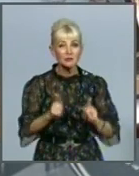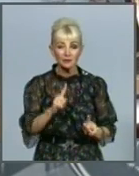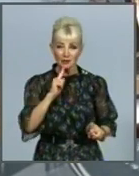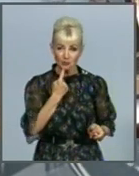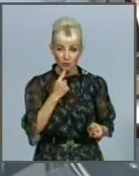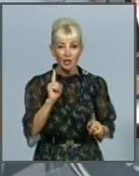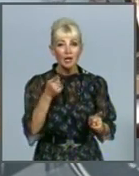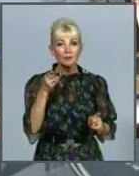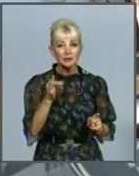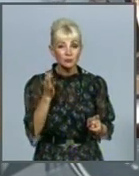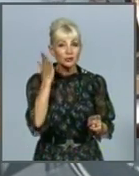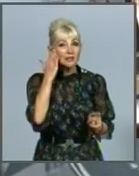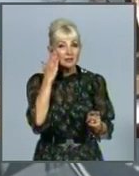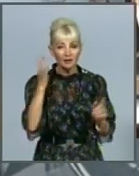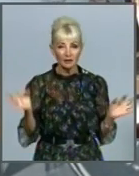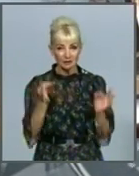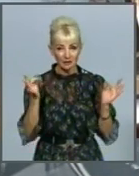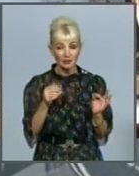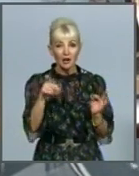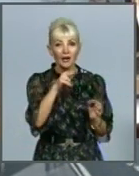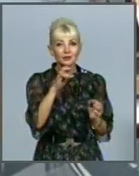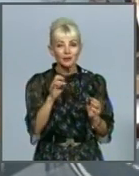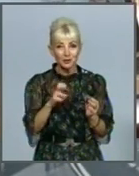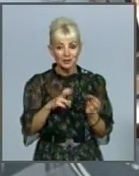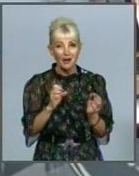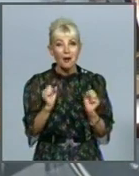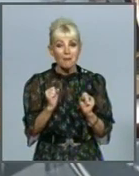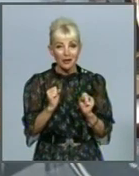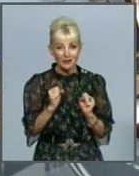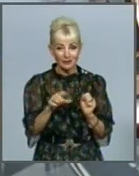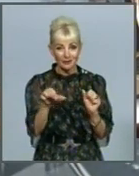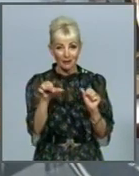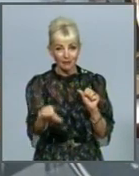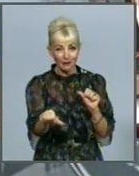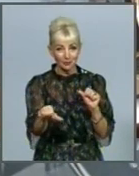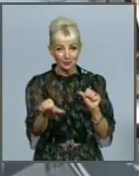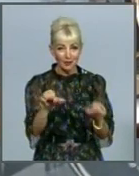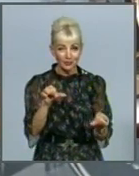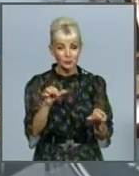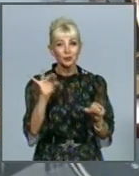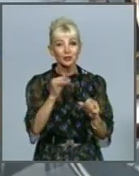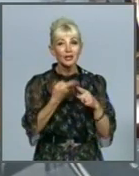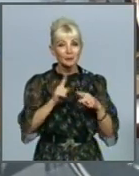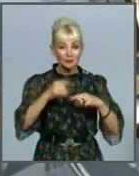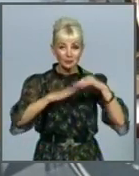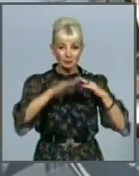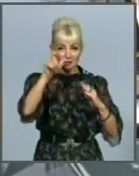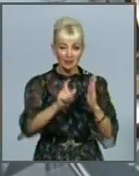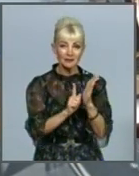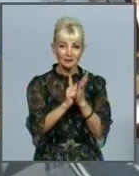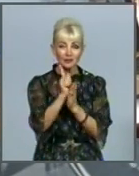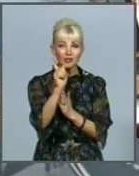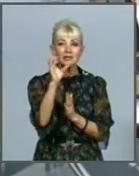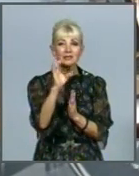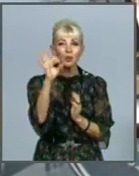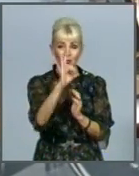тому що знань практично ніяких. Вони навіть побоюються зайвий раз натиснути якусь клавішу. Тому фахівці розпочали з азів,